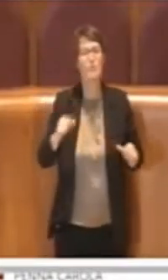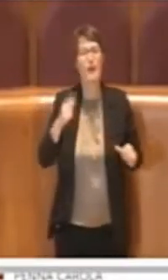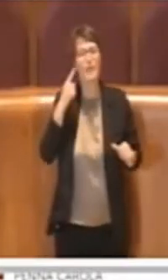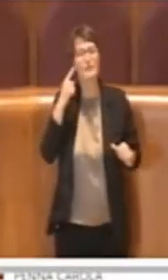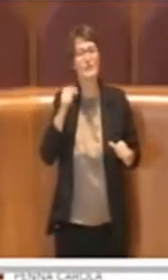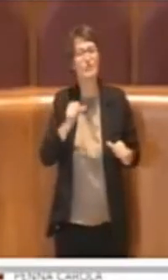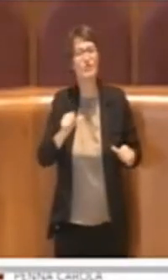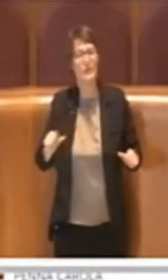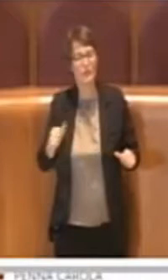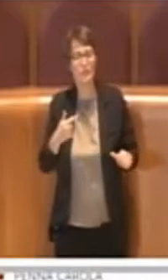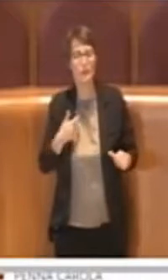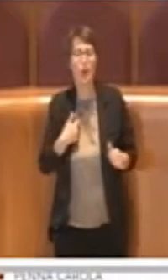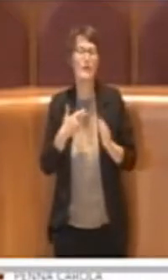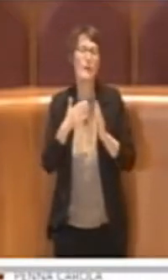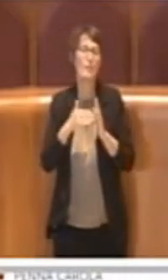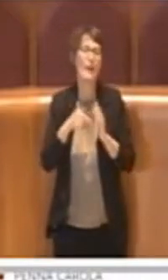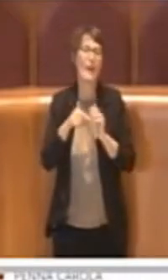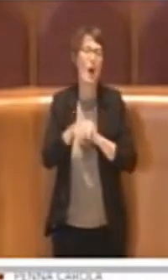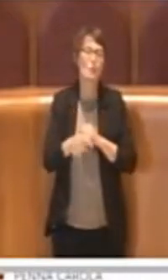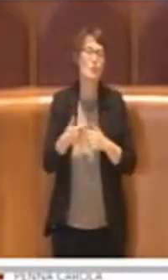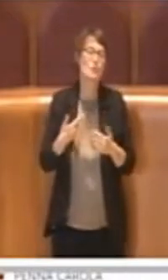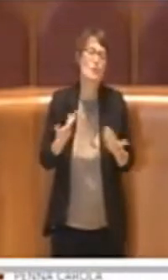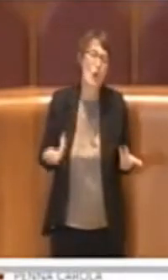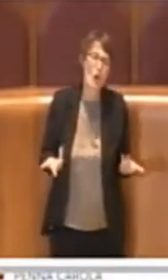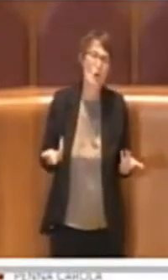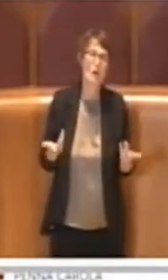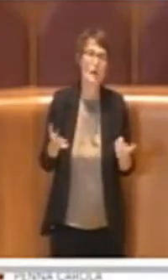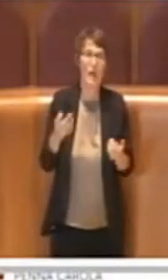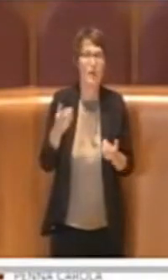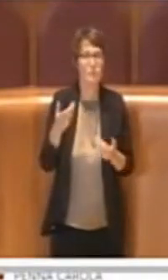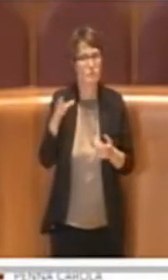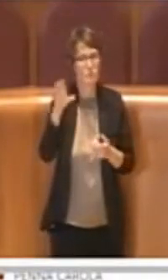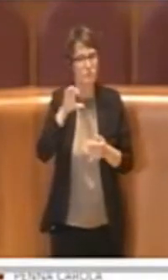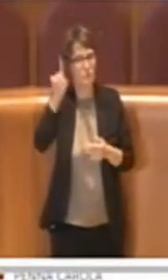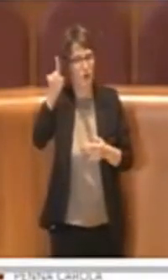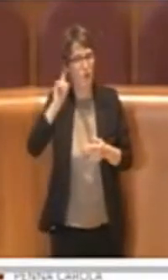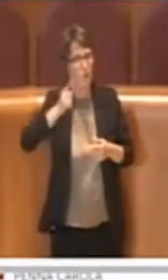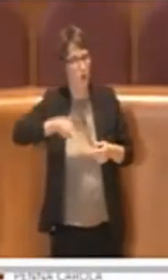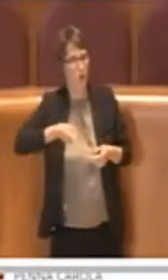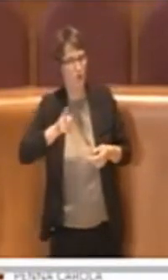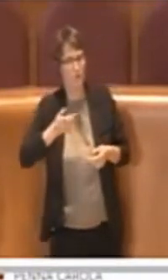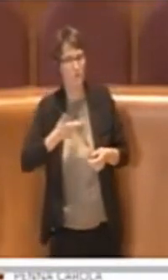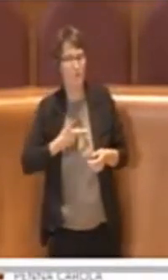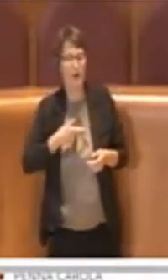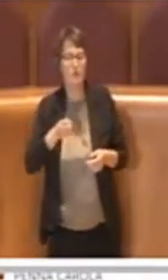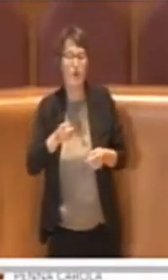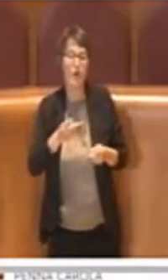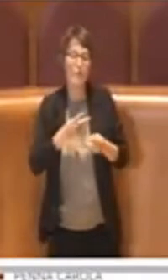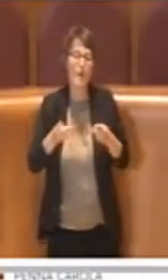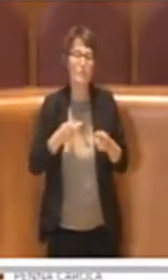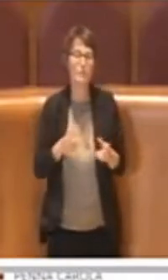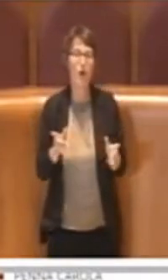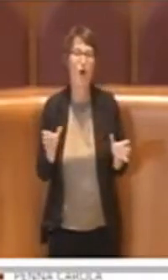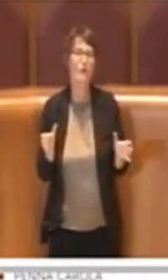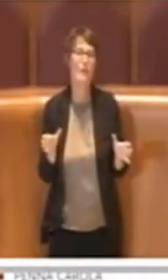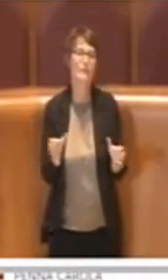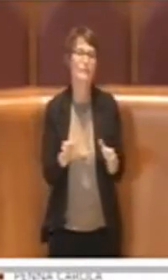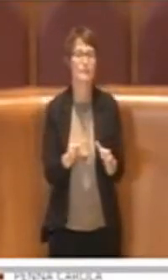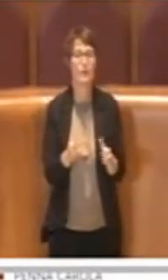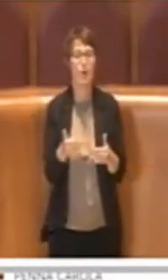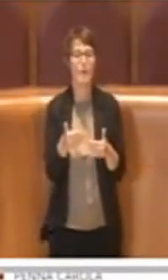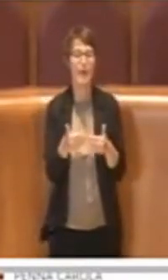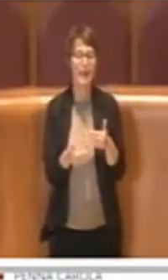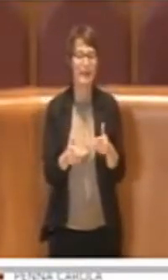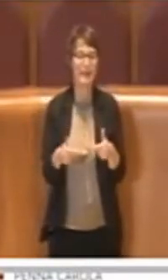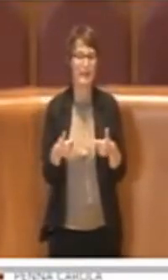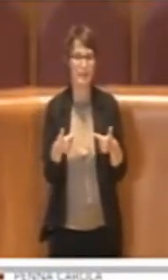comunitaria che chiaramente fa in modo di restringere e comprimere questo diritto potere che ci hanno